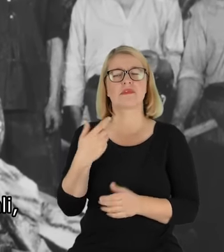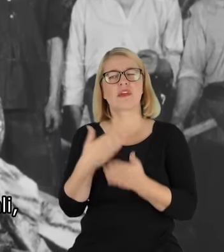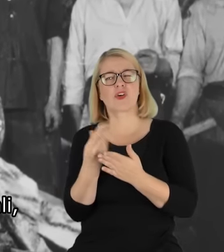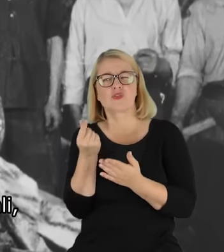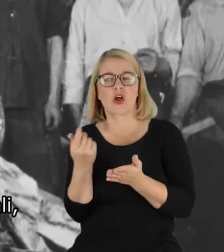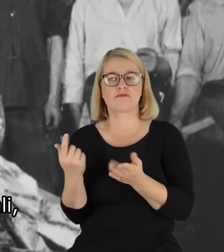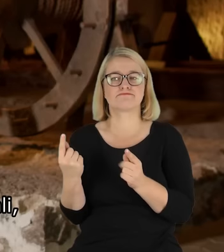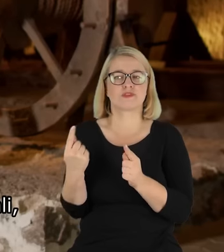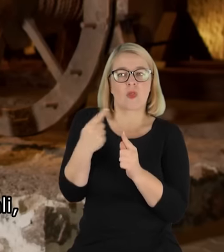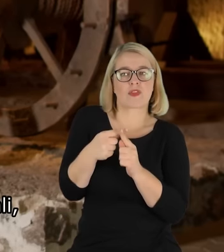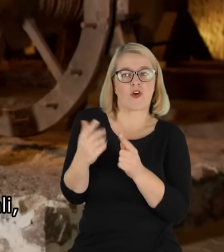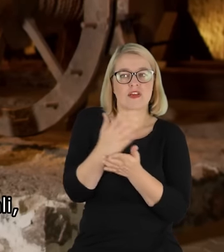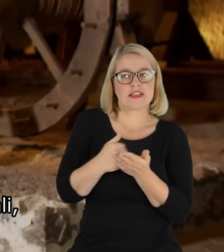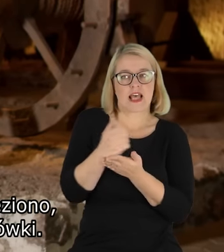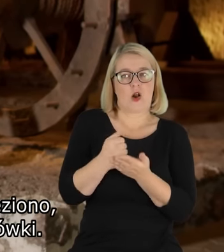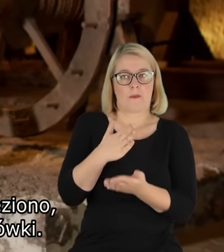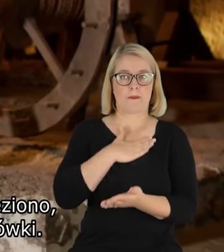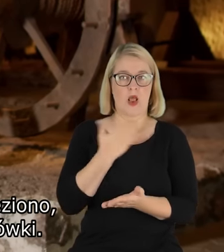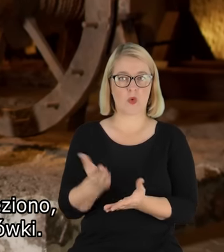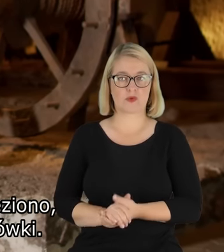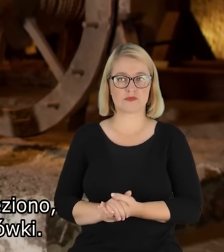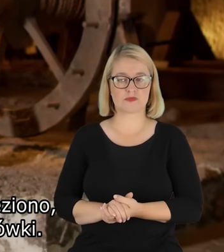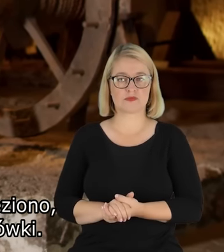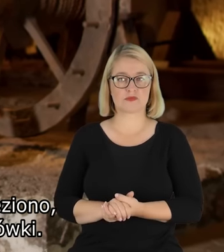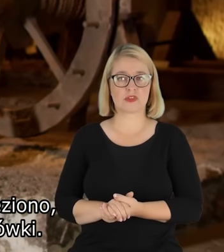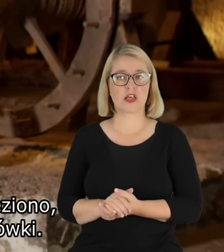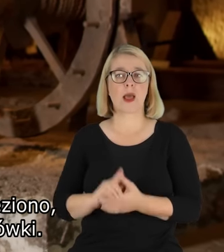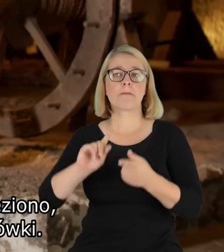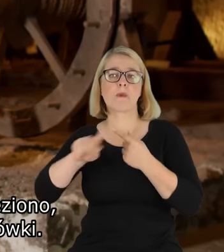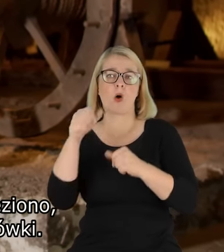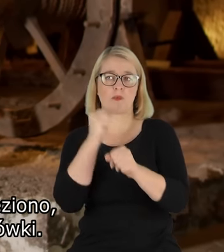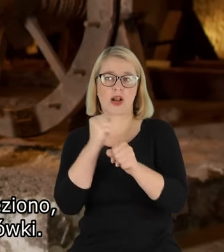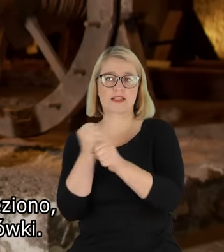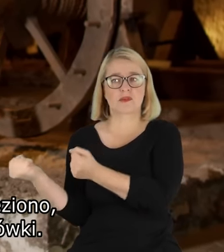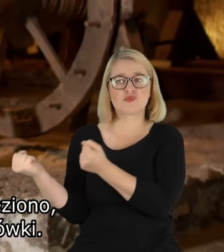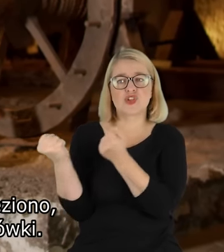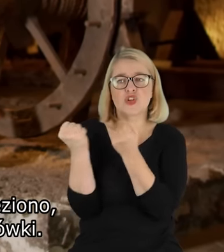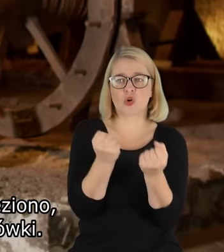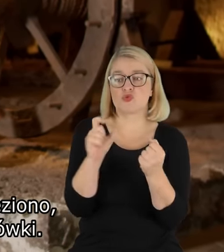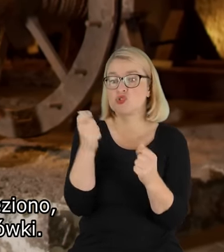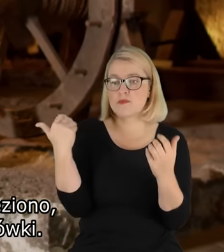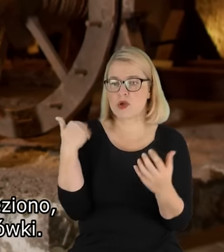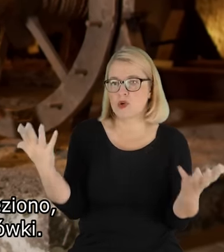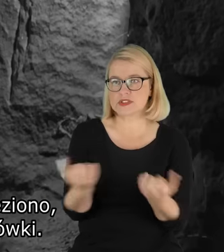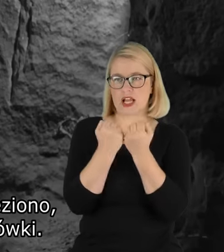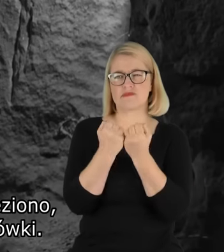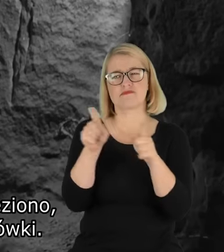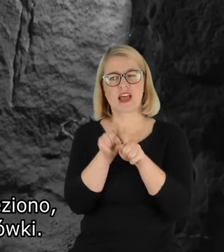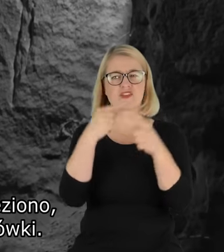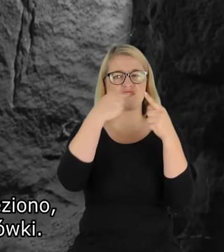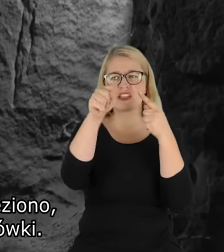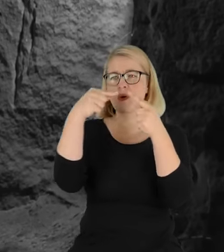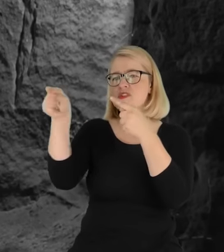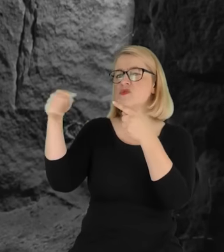sposób sobie dorabiali, tak jakby na pół etatu. Po pracy przynosili rzeczy, które znaleziono, a nawet ich wysyłał na